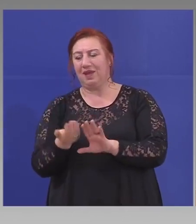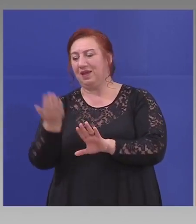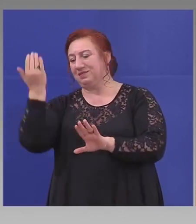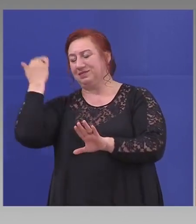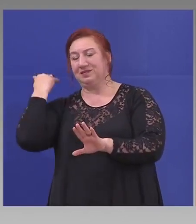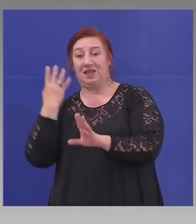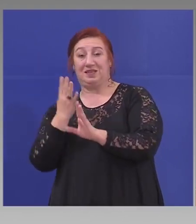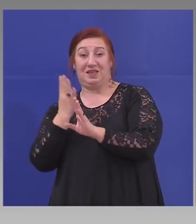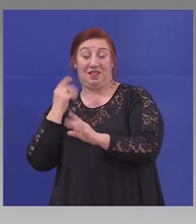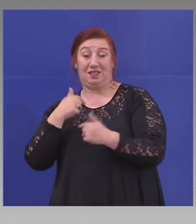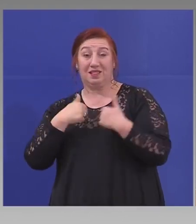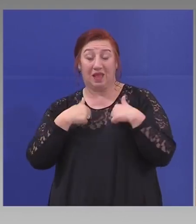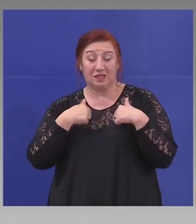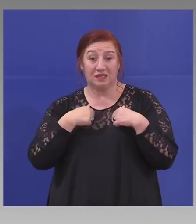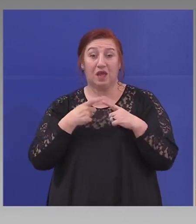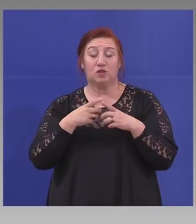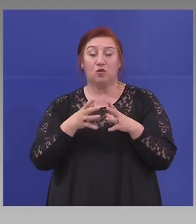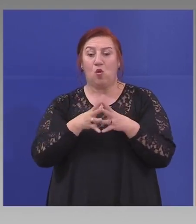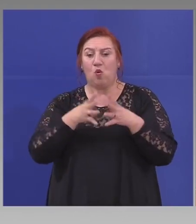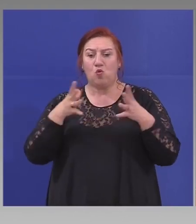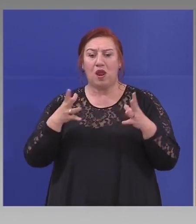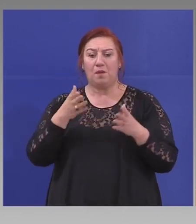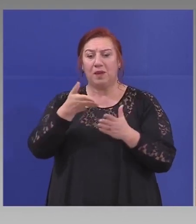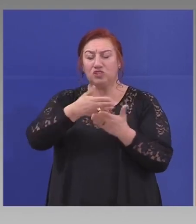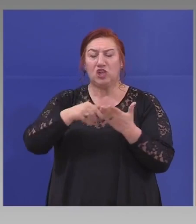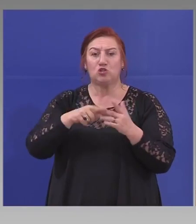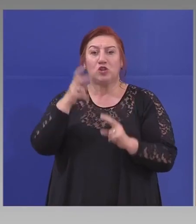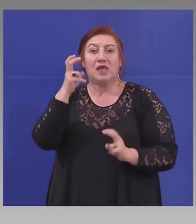огромна част от заводите по Европа